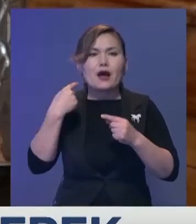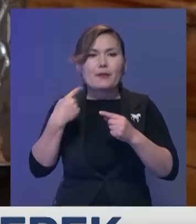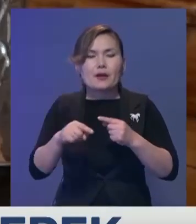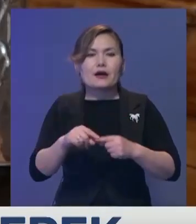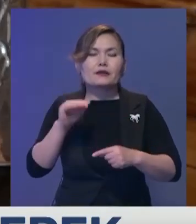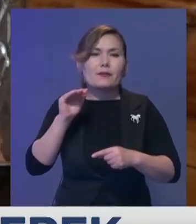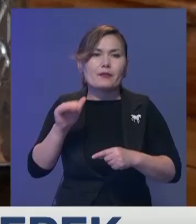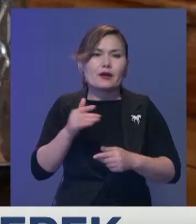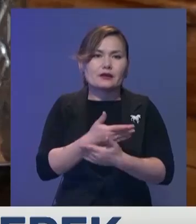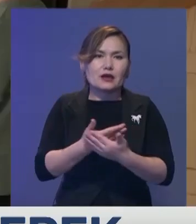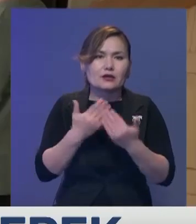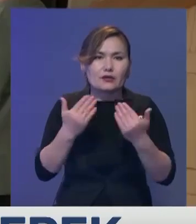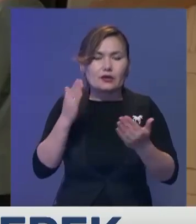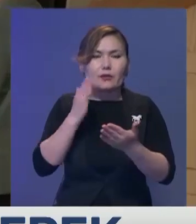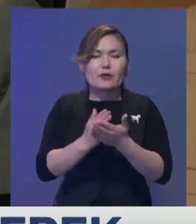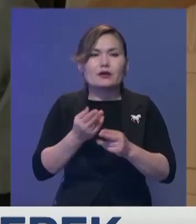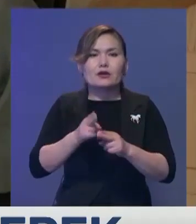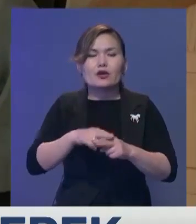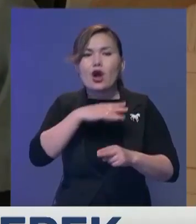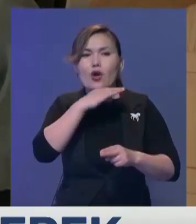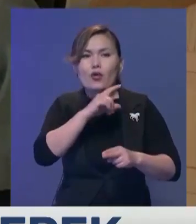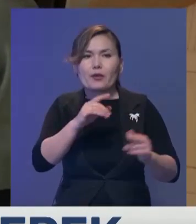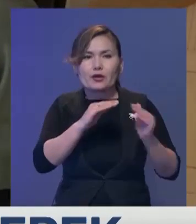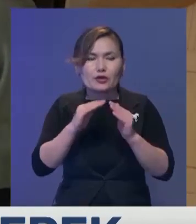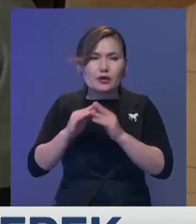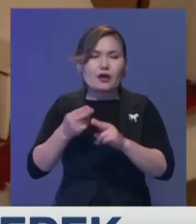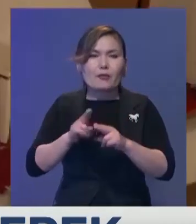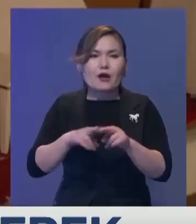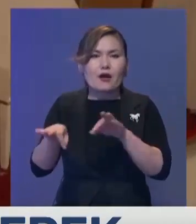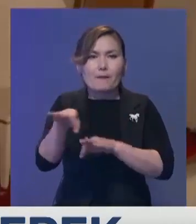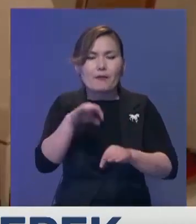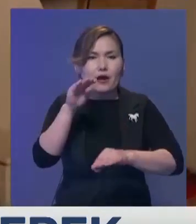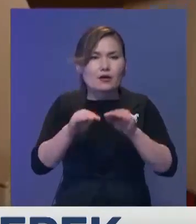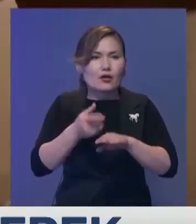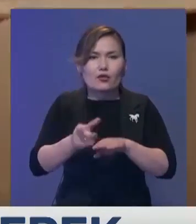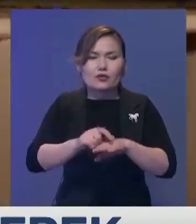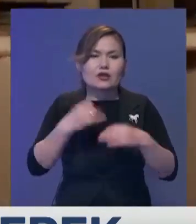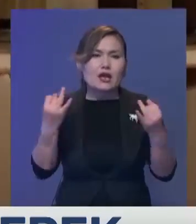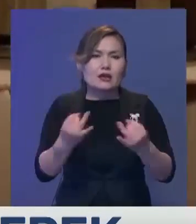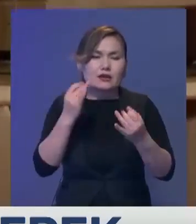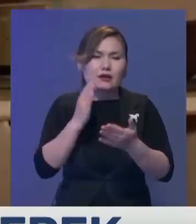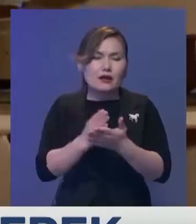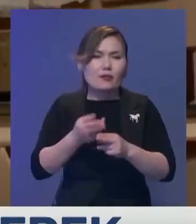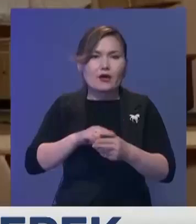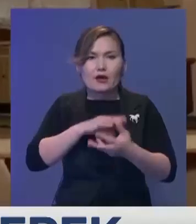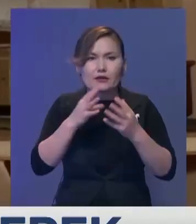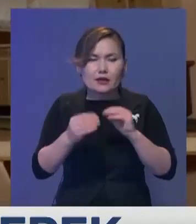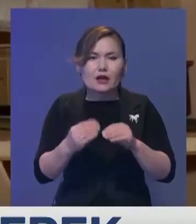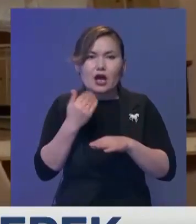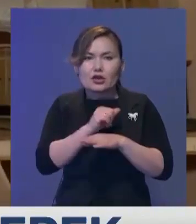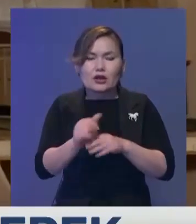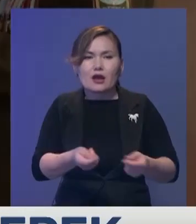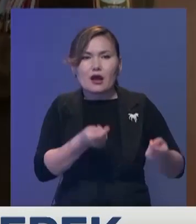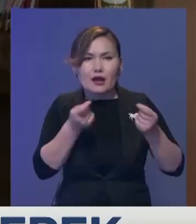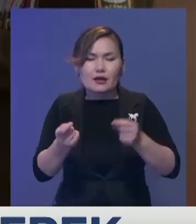мұңдаған жадыгер жинақталған. Мәселен, көп қабаты үйлердің осындай макеттерін ешбір жерден кездестіре алмайсыз. Балтығы елдерінен әкерінген